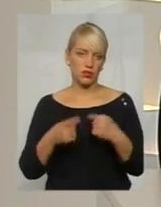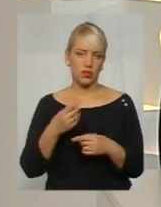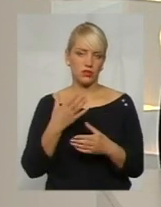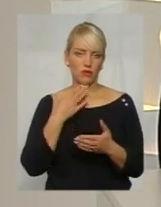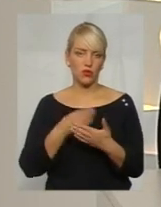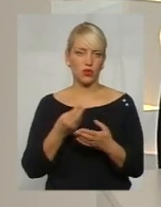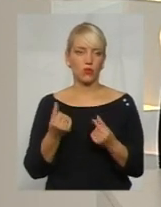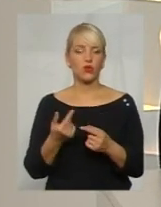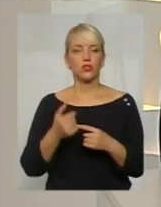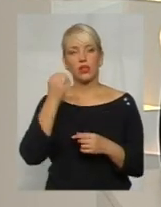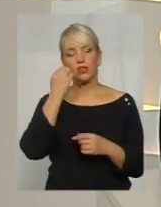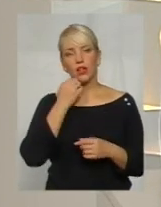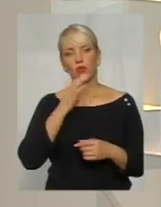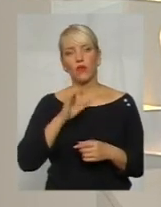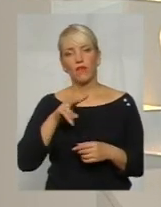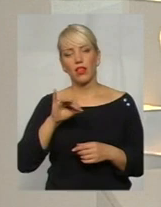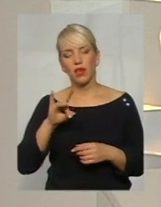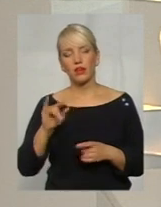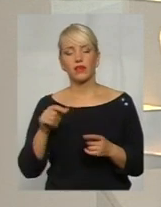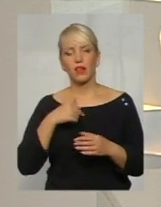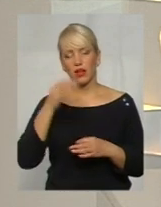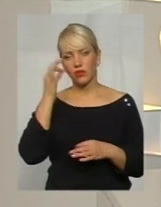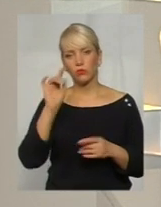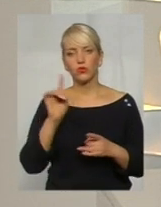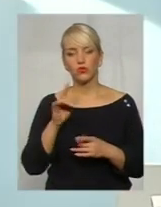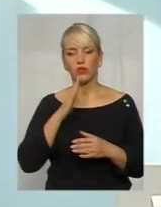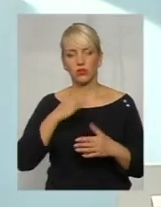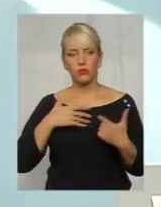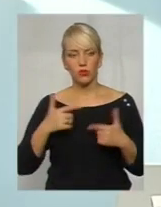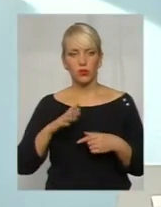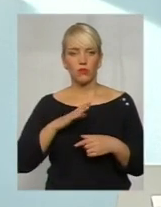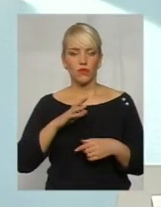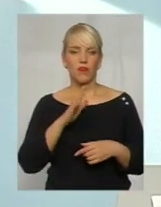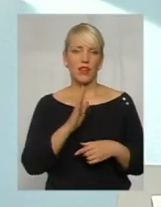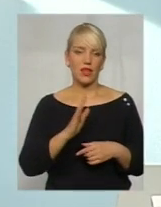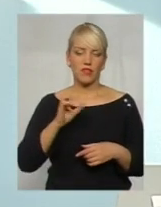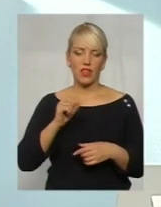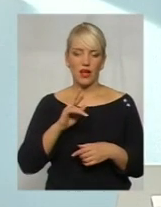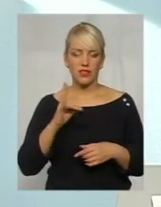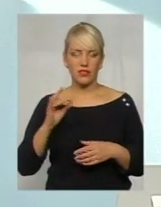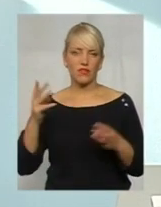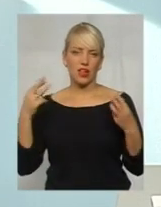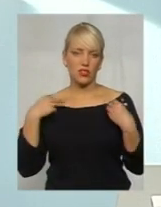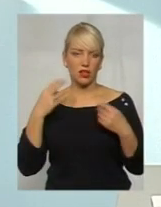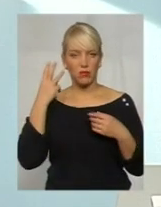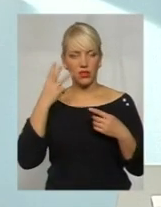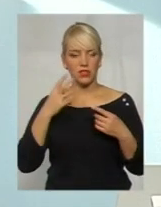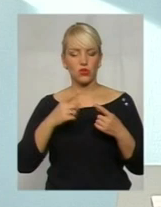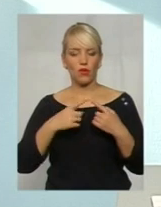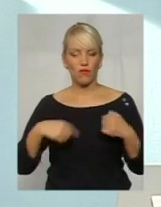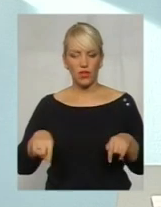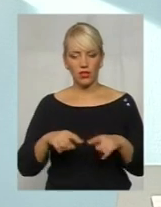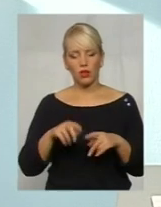Дякую, пане Валерій. Я хочу нагадати, що нашим гостем сьогодні був Валерій Анісів, начальник Хмельницького відділу поліції головного